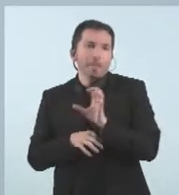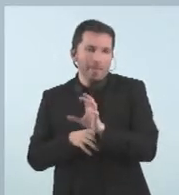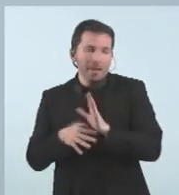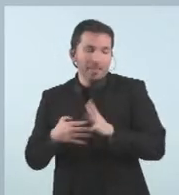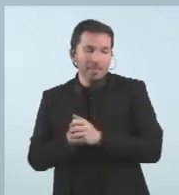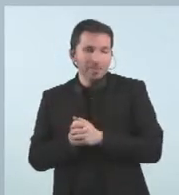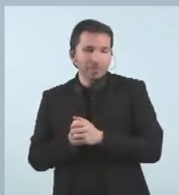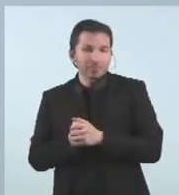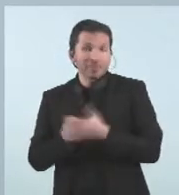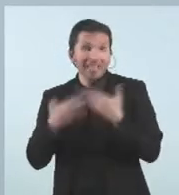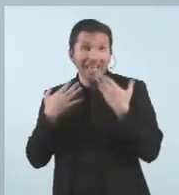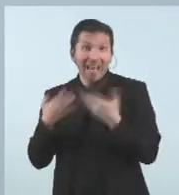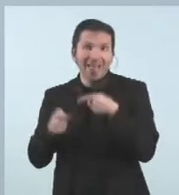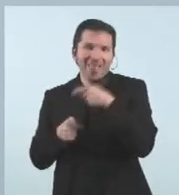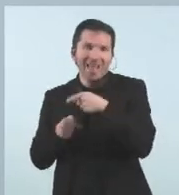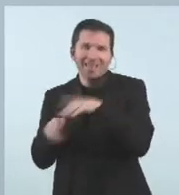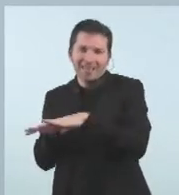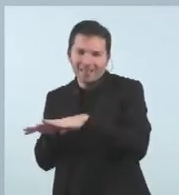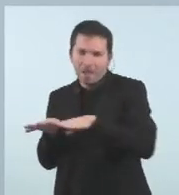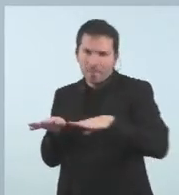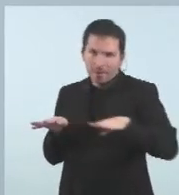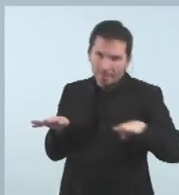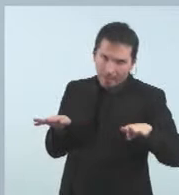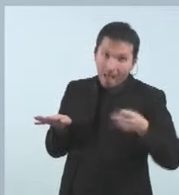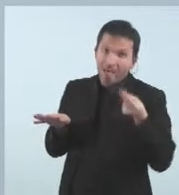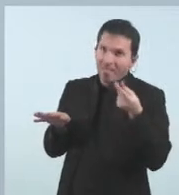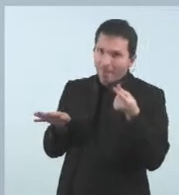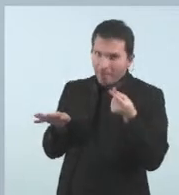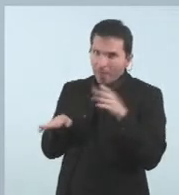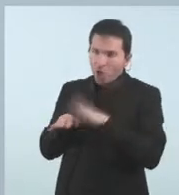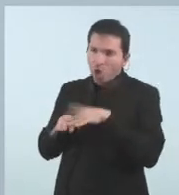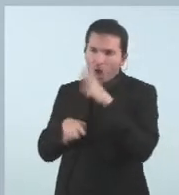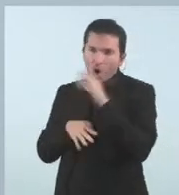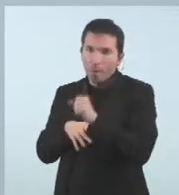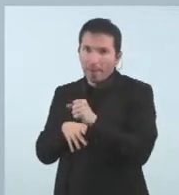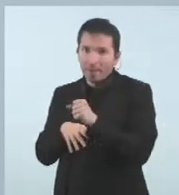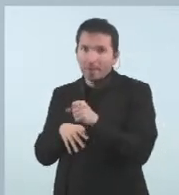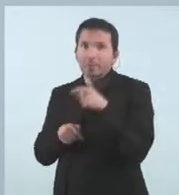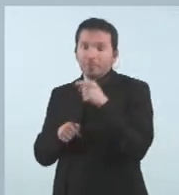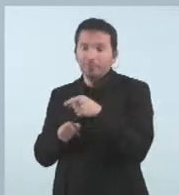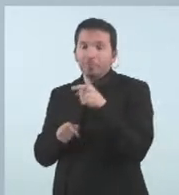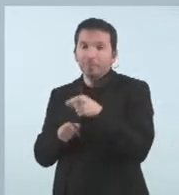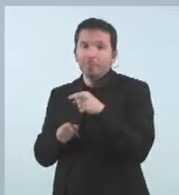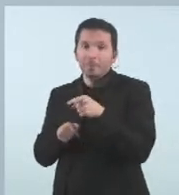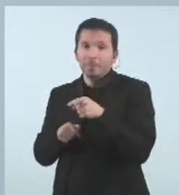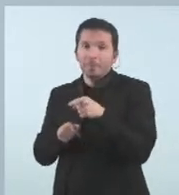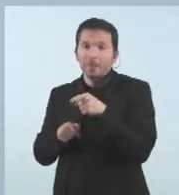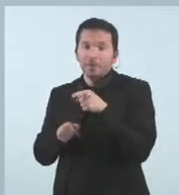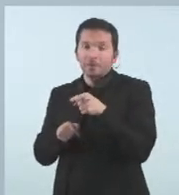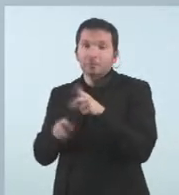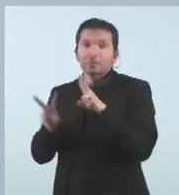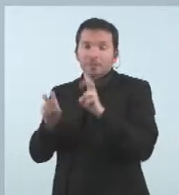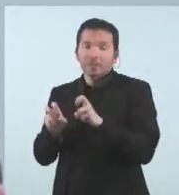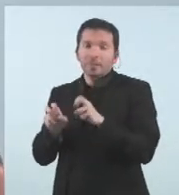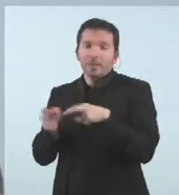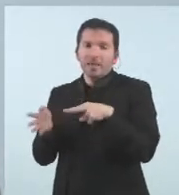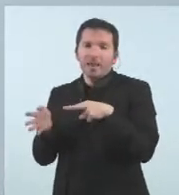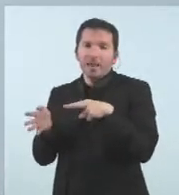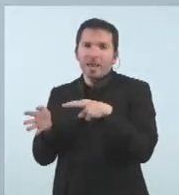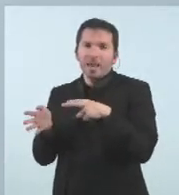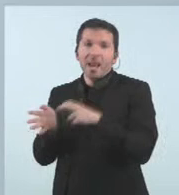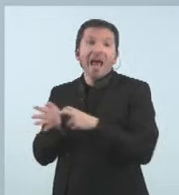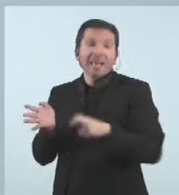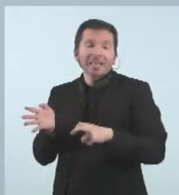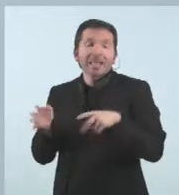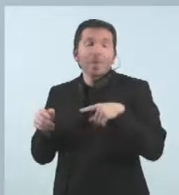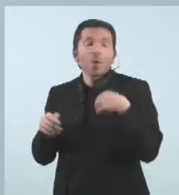preus que hi ha hagut la voluntat de govern i de fer de desenvolupar en el marc de l'electricitat tan sols tenim el 3,3